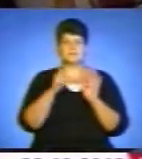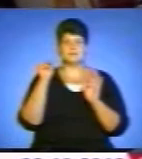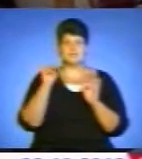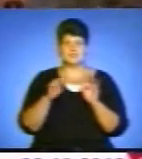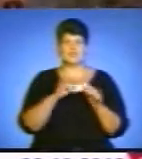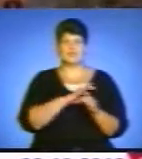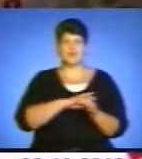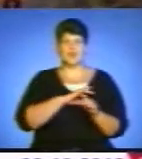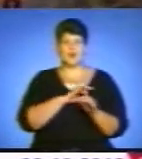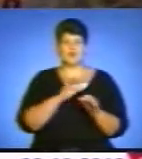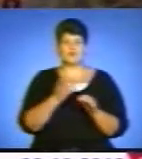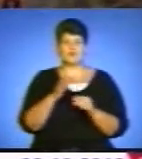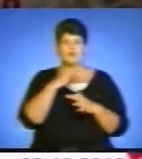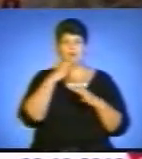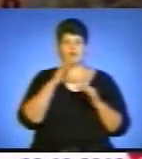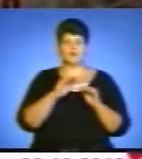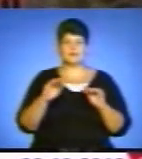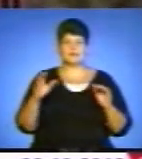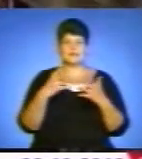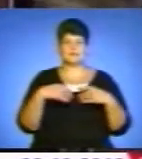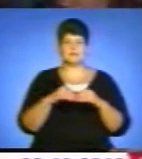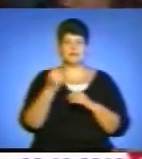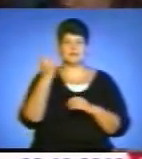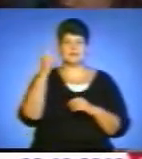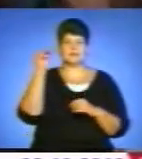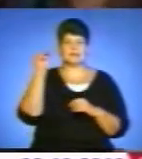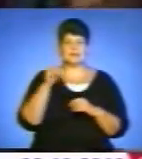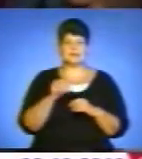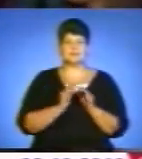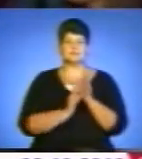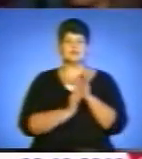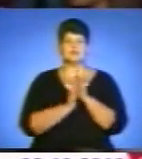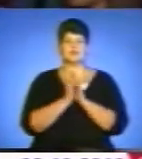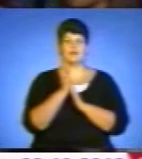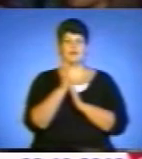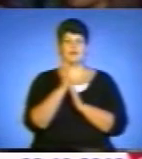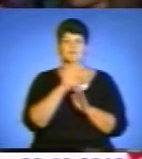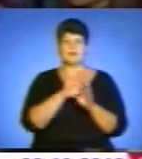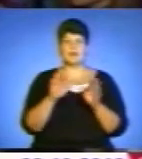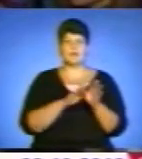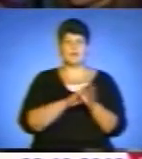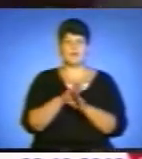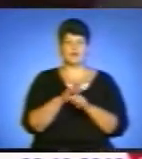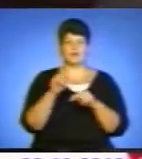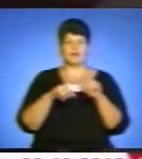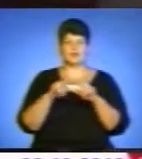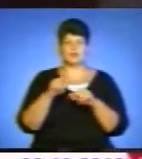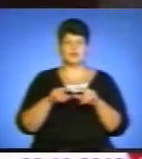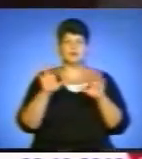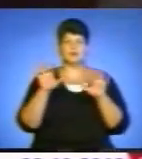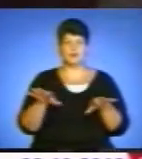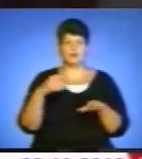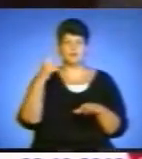виховуються у багатодітних сім'ях, 11 тисяч зростають у неповних родинах. Голова обласної державної